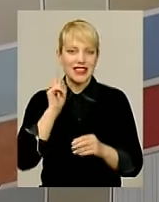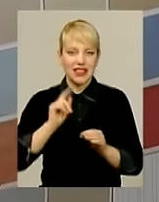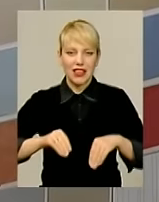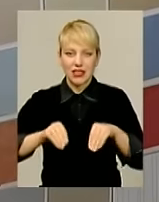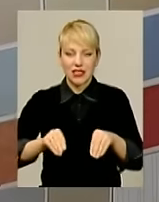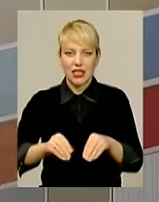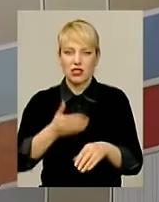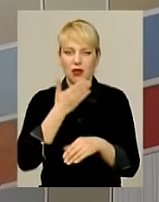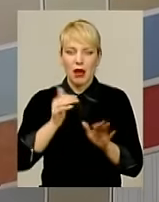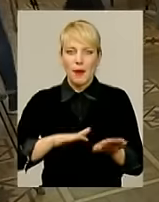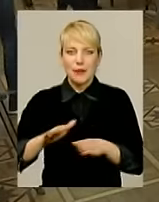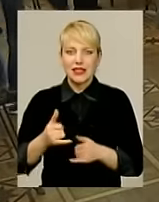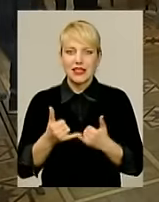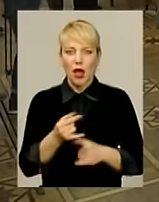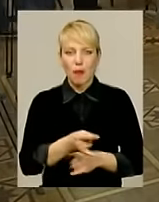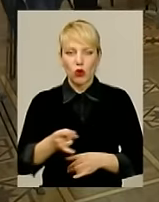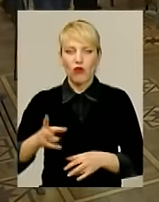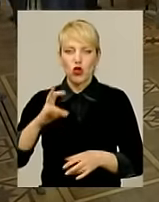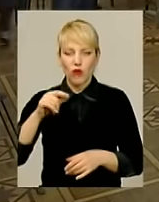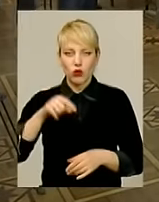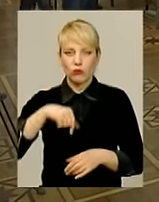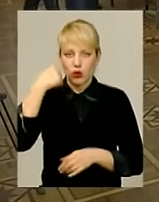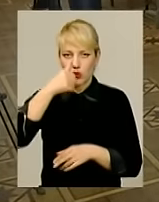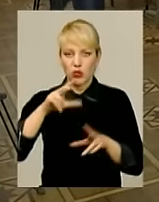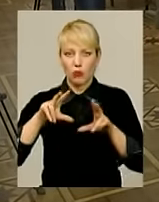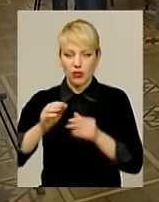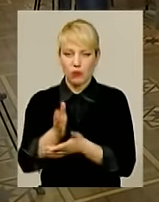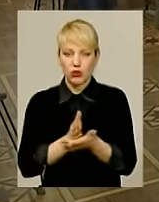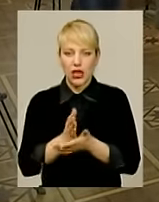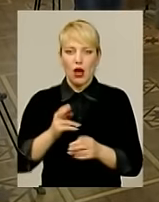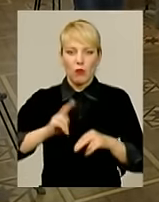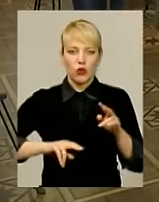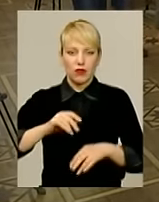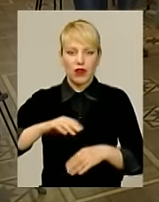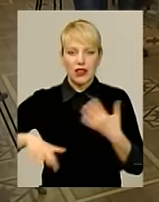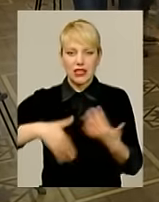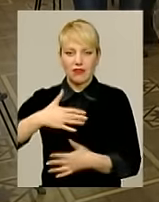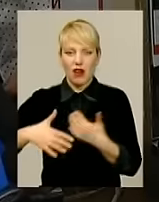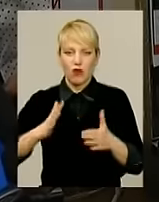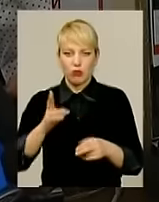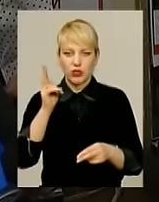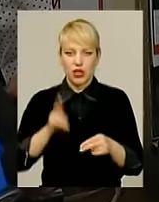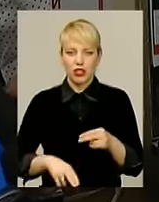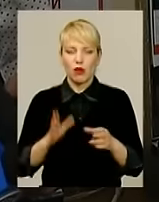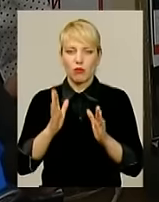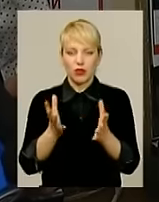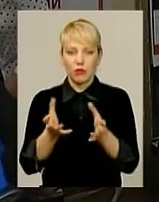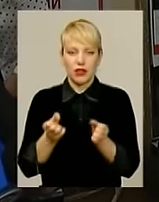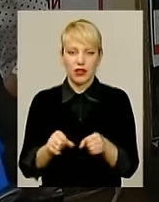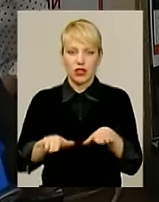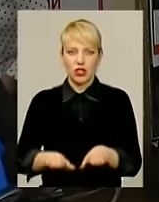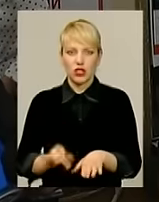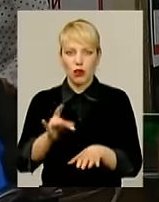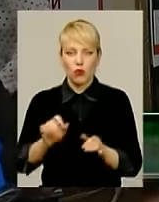ані місць для паркування. Втім, вже з цього року, обіцяють посадовці, будівельна сваволя має скінчитися. Урядом прийнято рішення